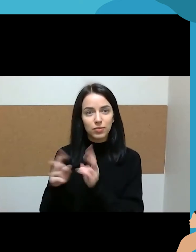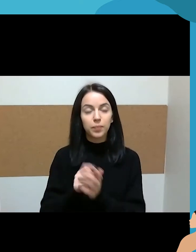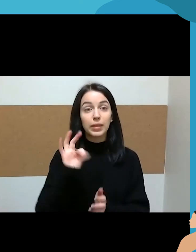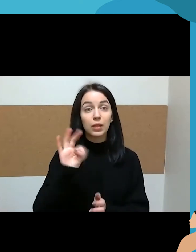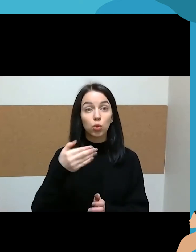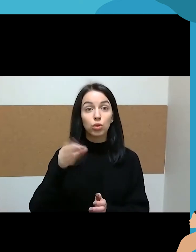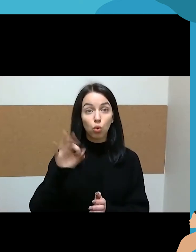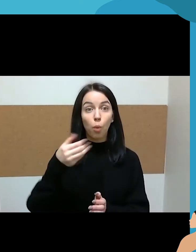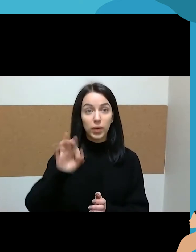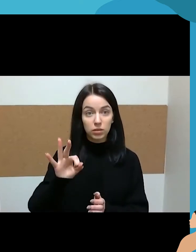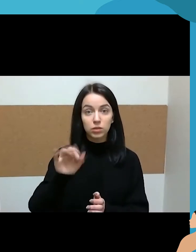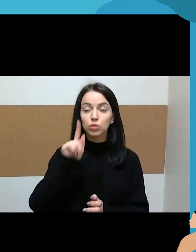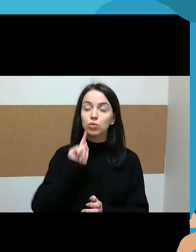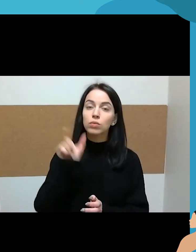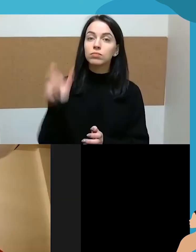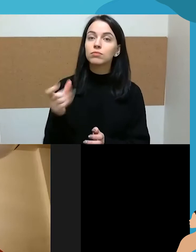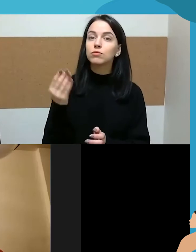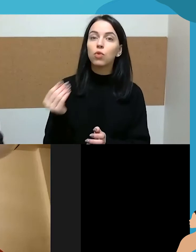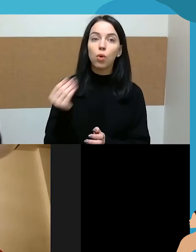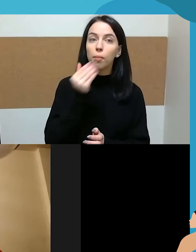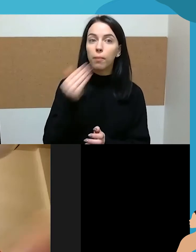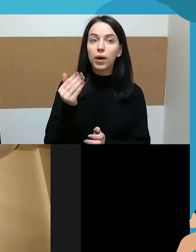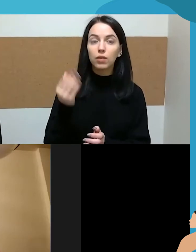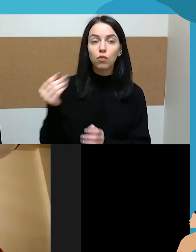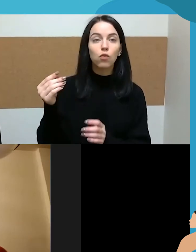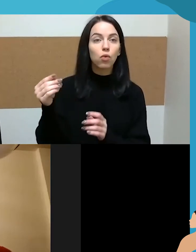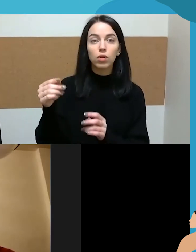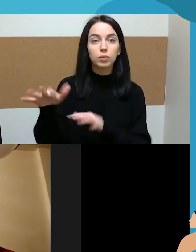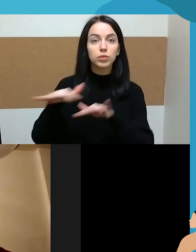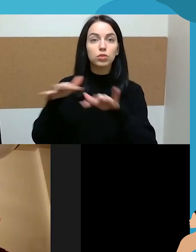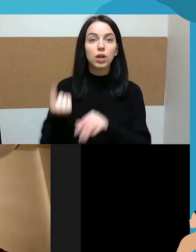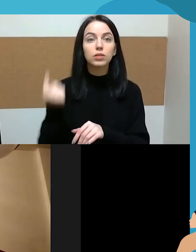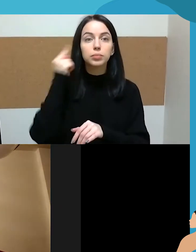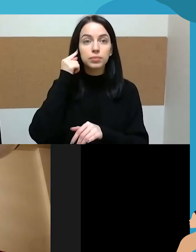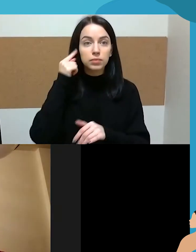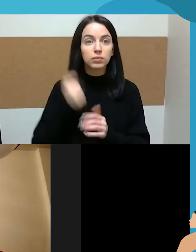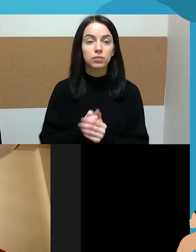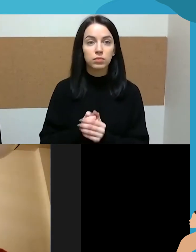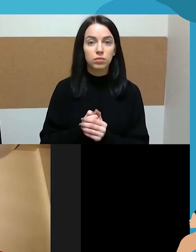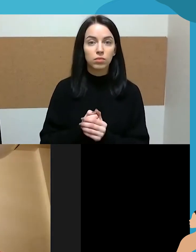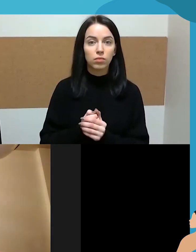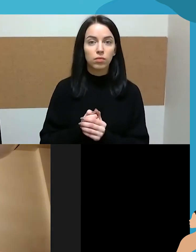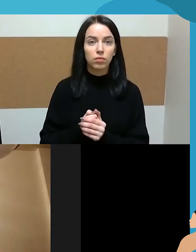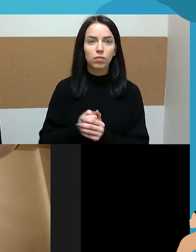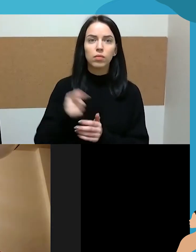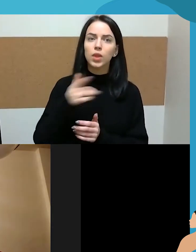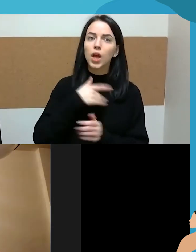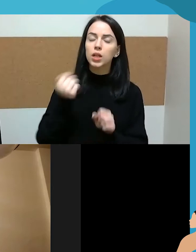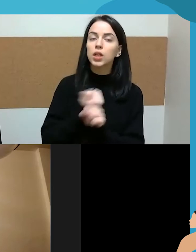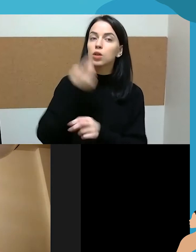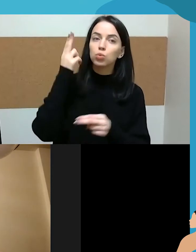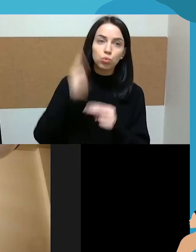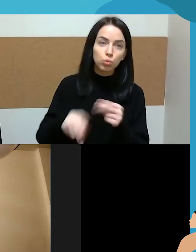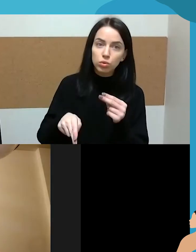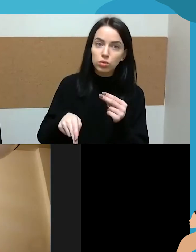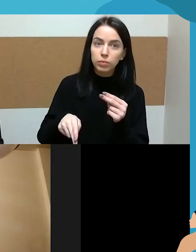norėtųsi jūsų konteksto išgirsti šiek tiek. Ar jums reikėjo apsispręsti, ar jūs kaip ir